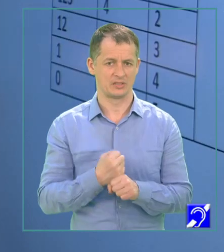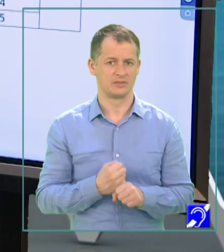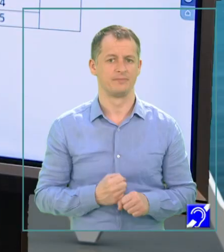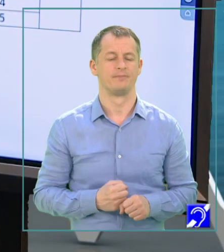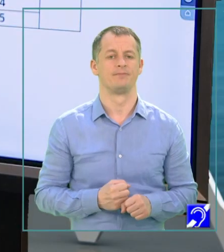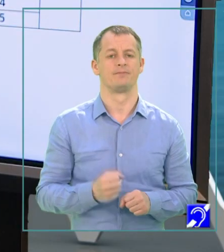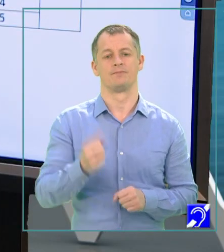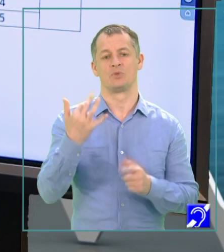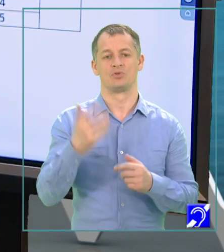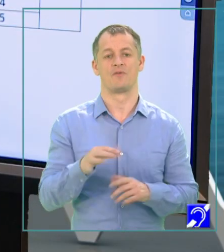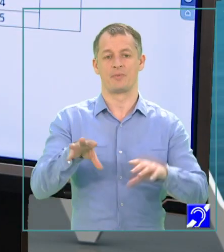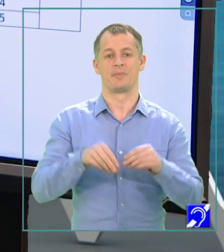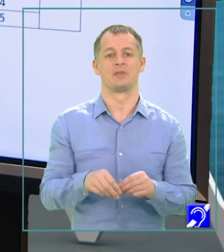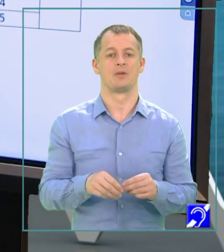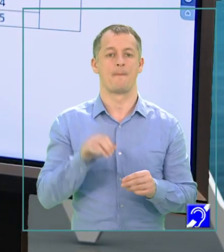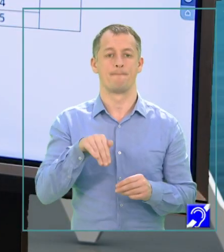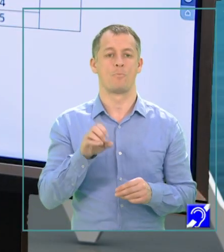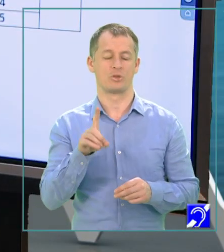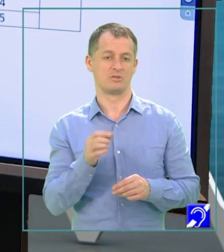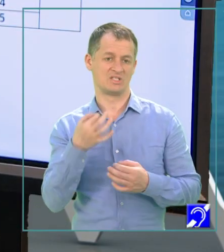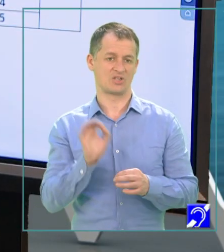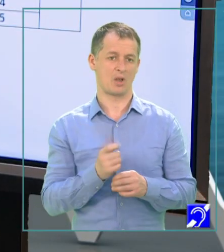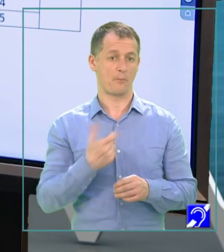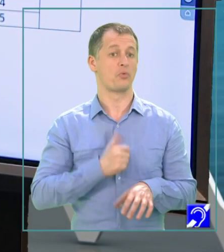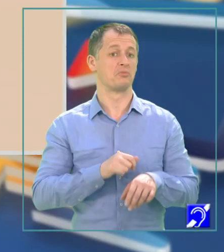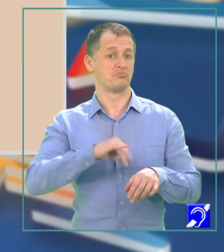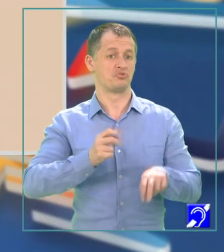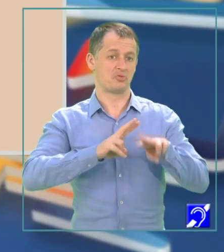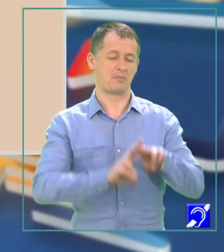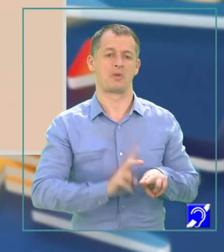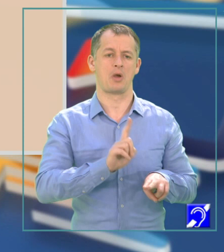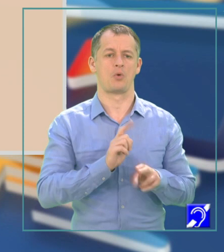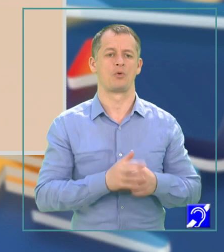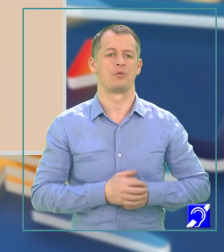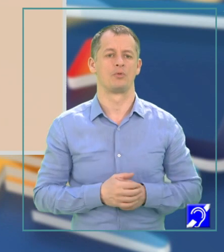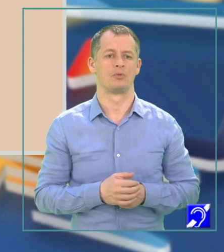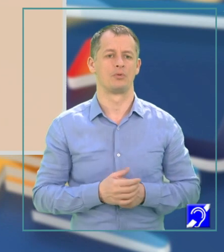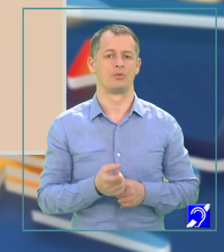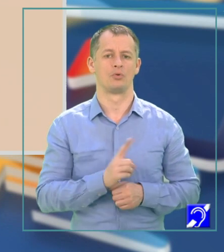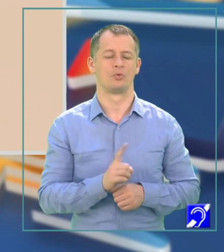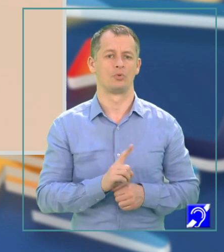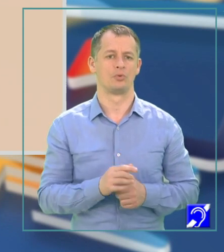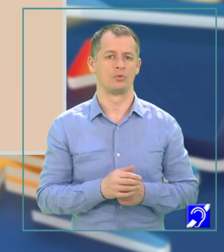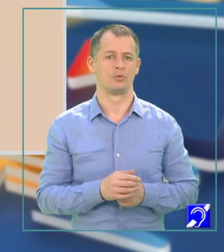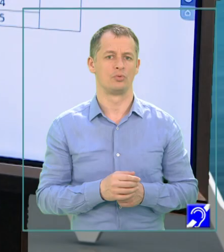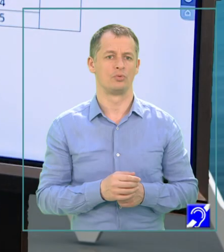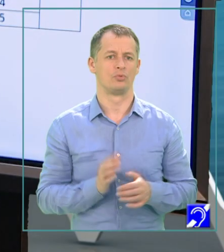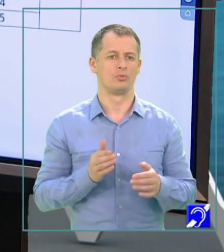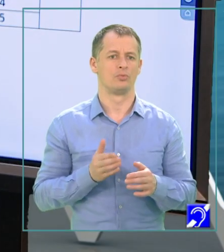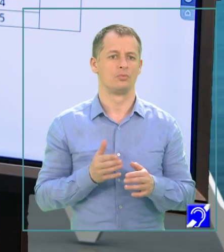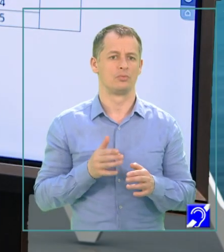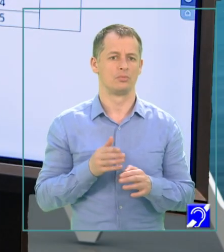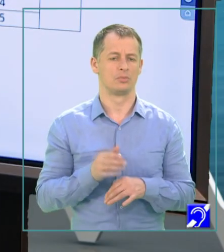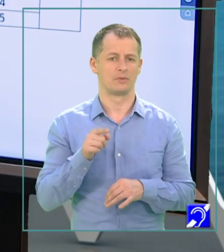primește număr mod 10, dar poate să și rămână pentru că nu intervine asupra rezultatului algoritmilor.